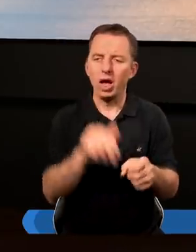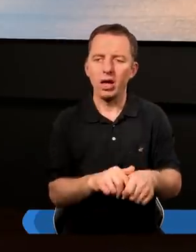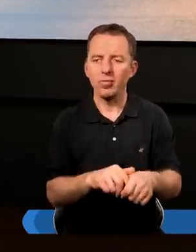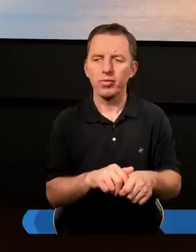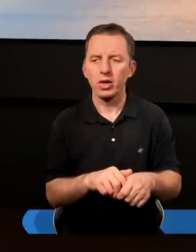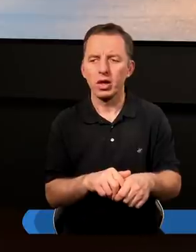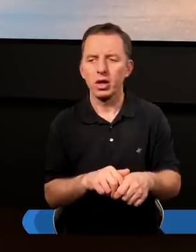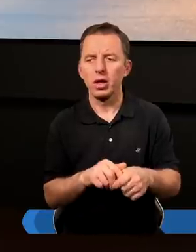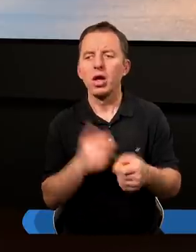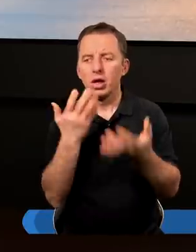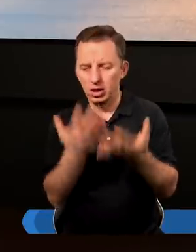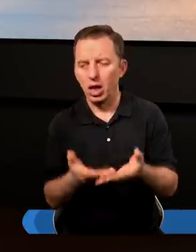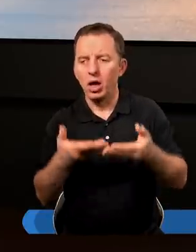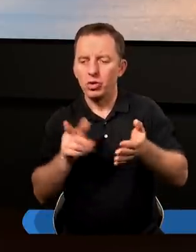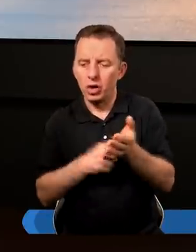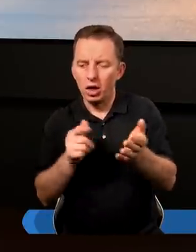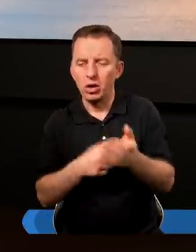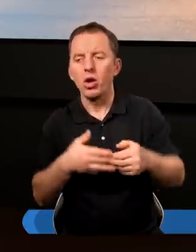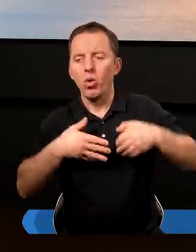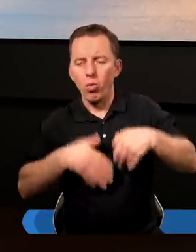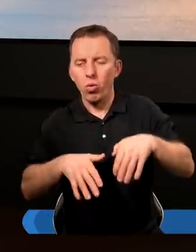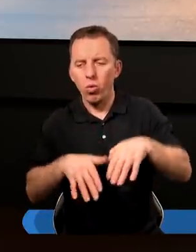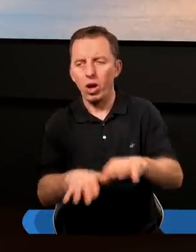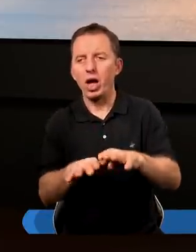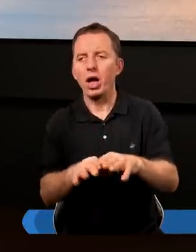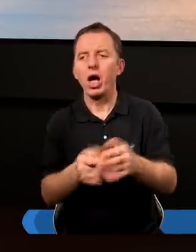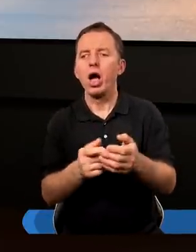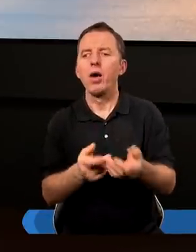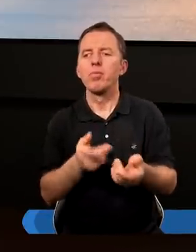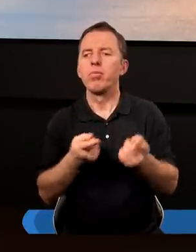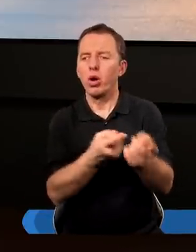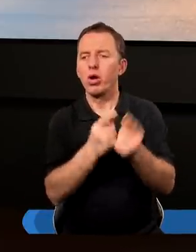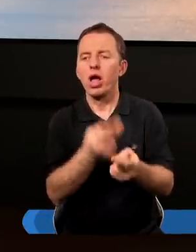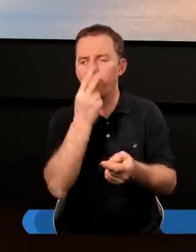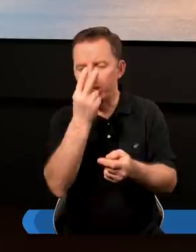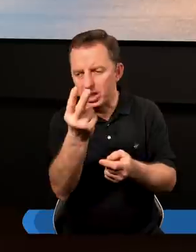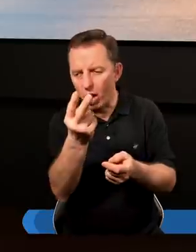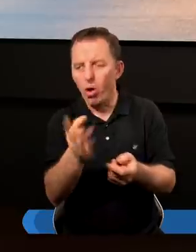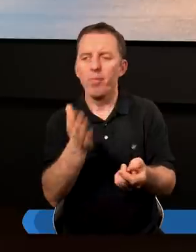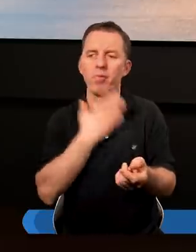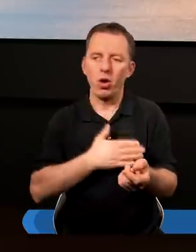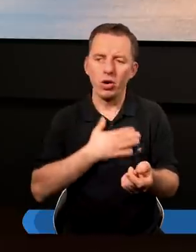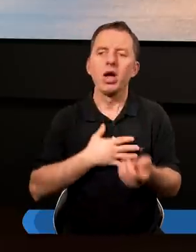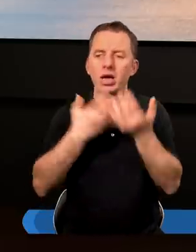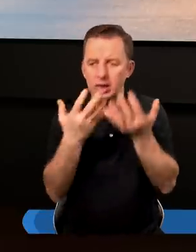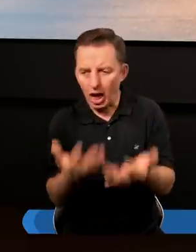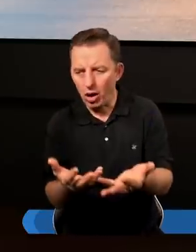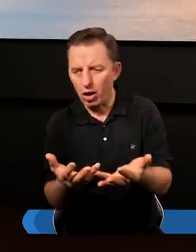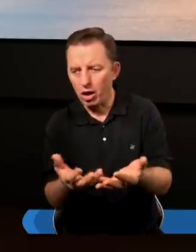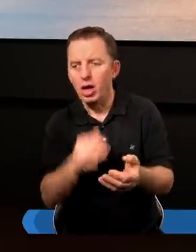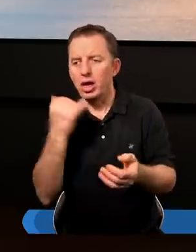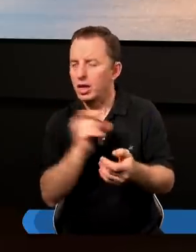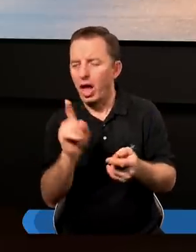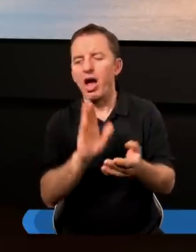częstokroć ulega tym pokusom. Widzę, o, podoba mi się, chcę